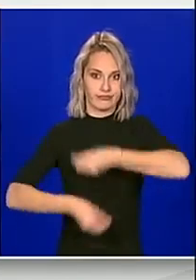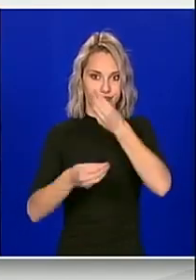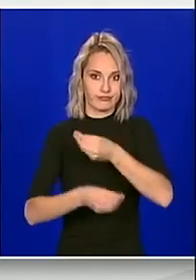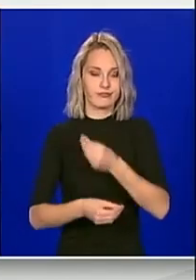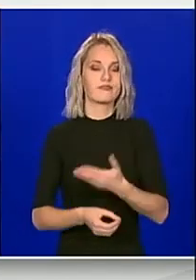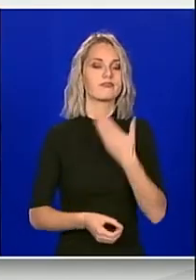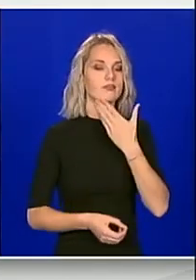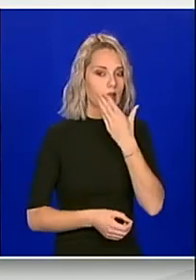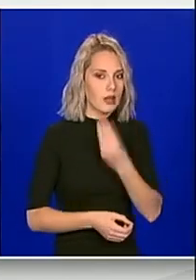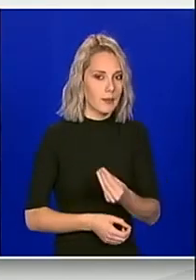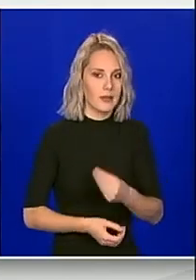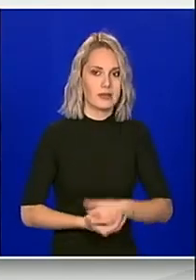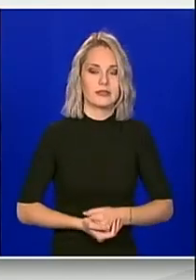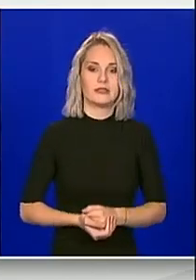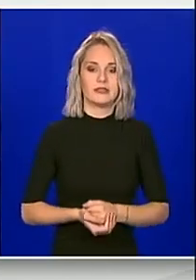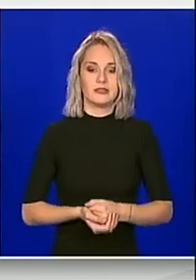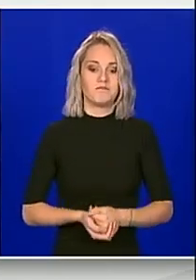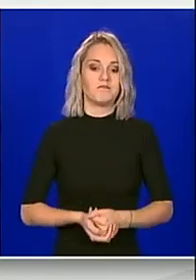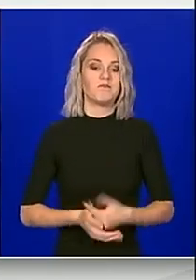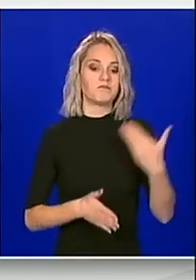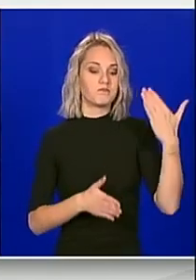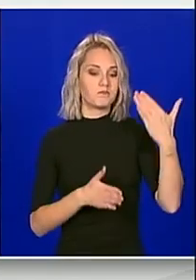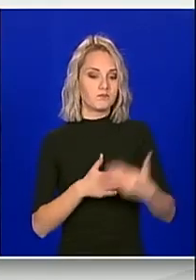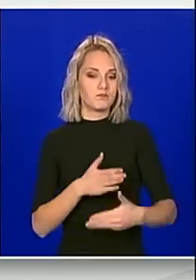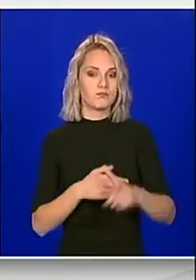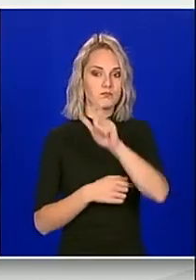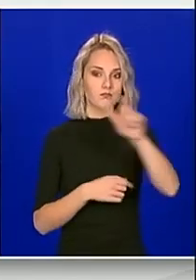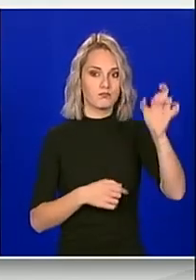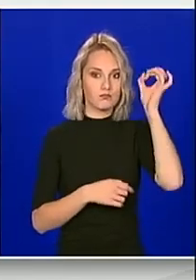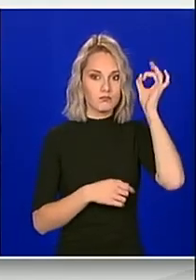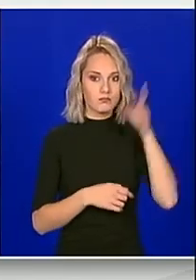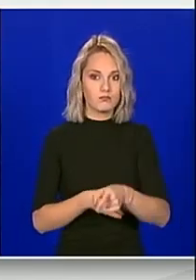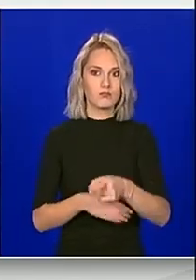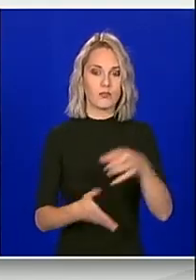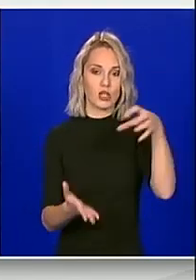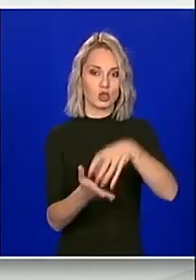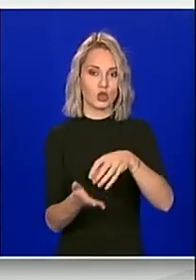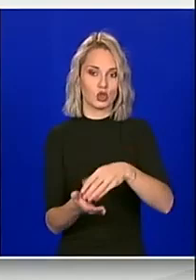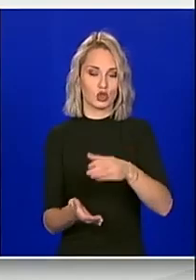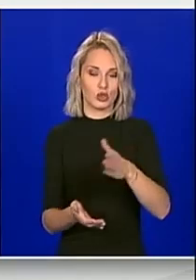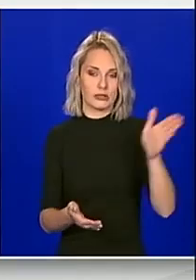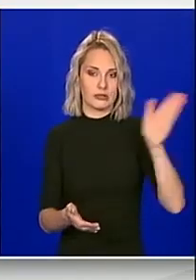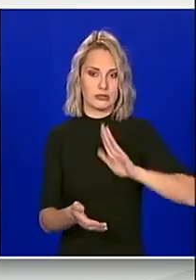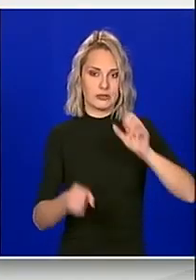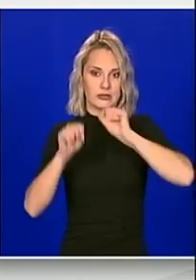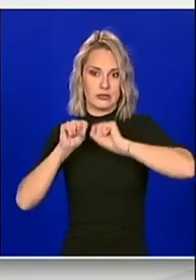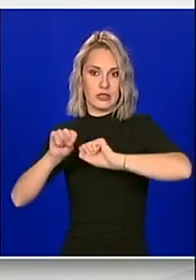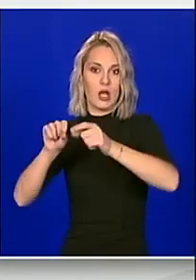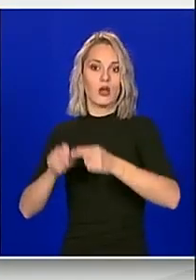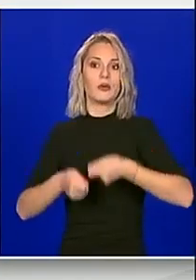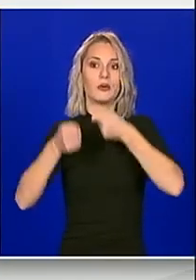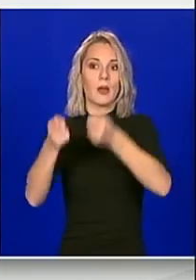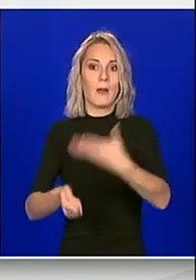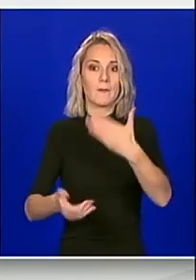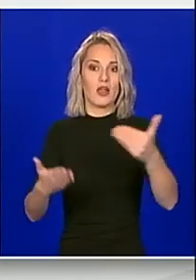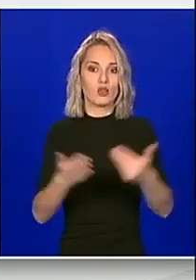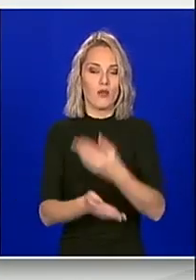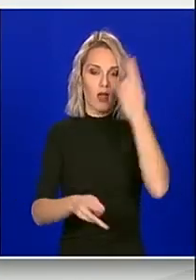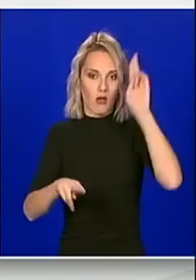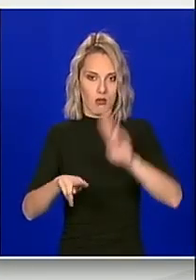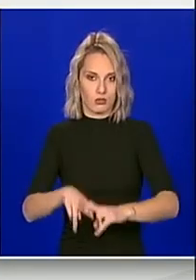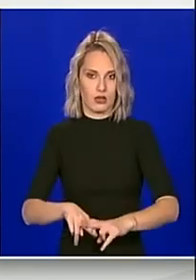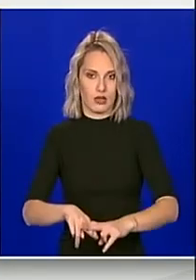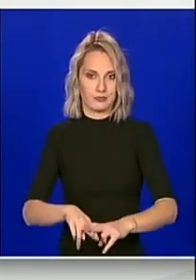Hvala lijepo. Pa evo, proteklih tjedan dana stožar civilne zaštite donio pet novih odluka